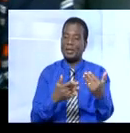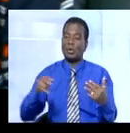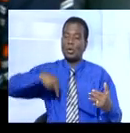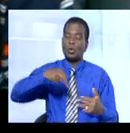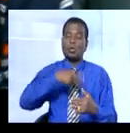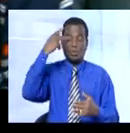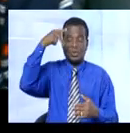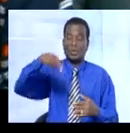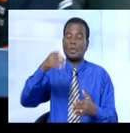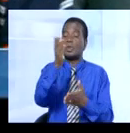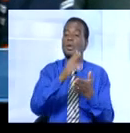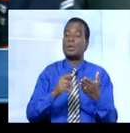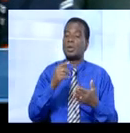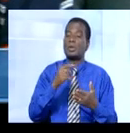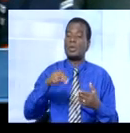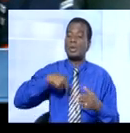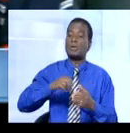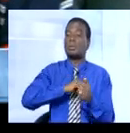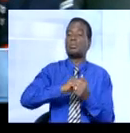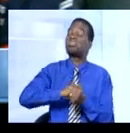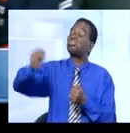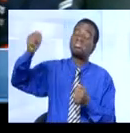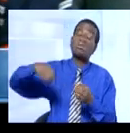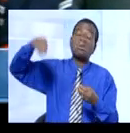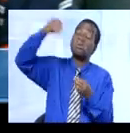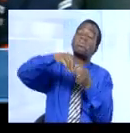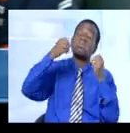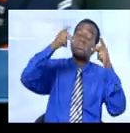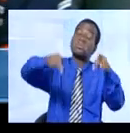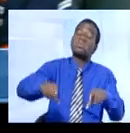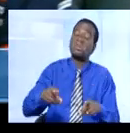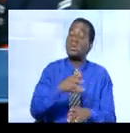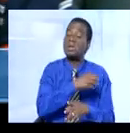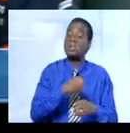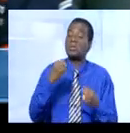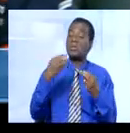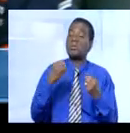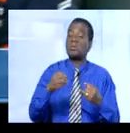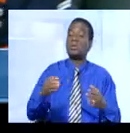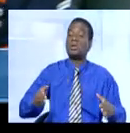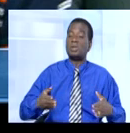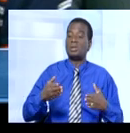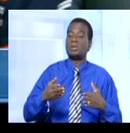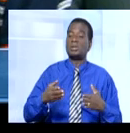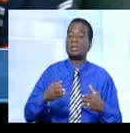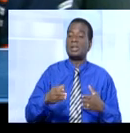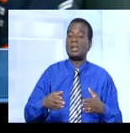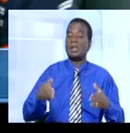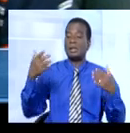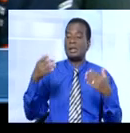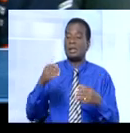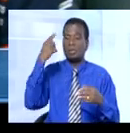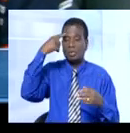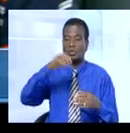pensons que certainement nous pouvons dépasser ce nombre. parce qu'il y beaucoup d'engouement pour participer à ce salon qui est un salon d'excellence pour les